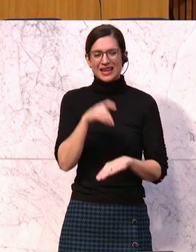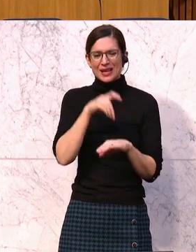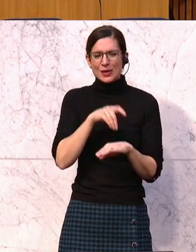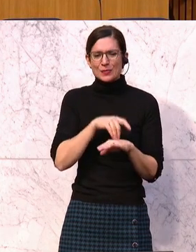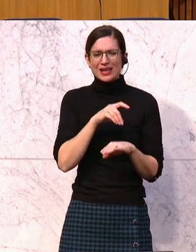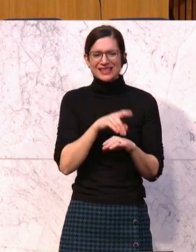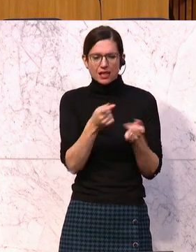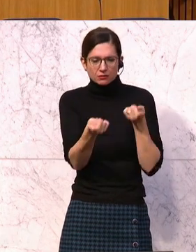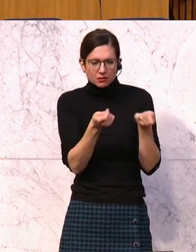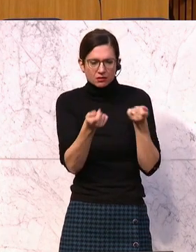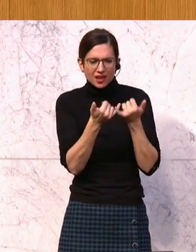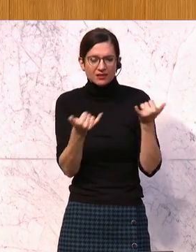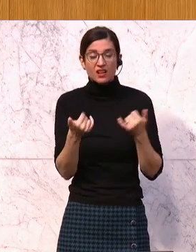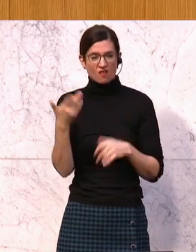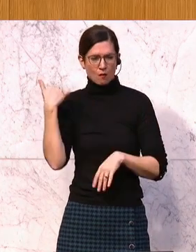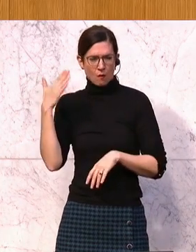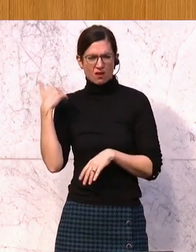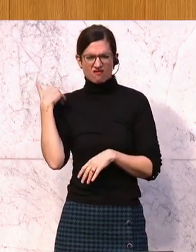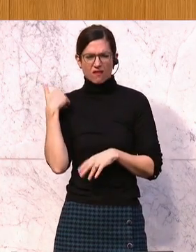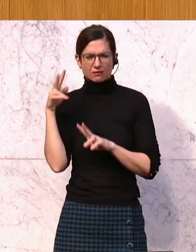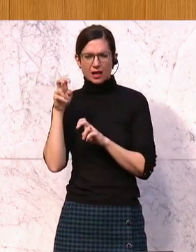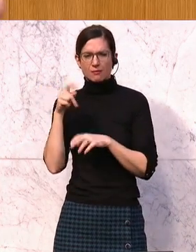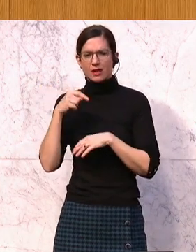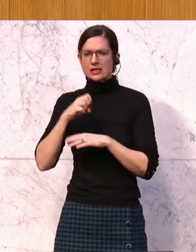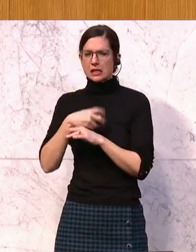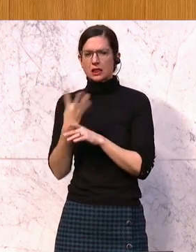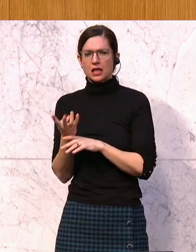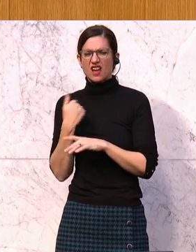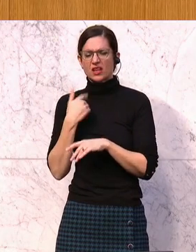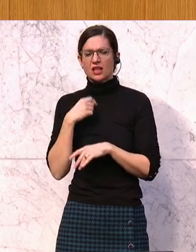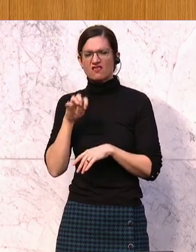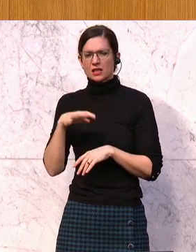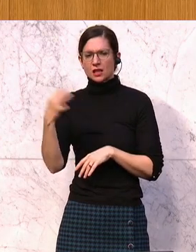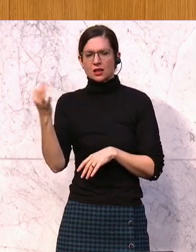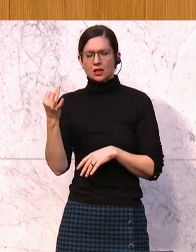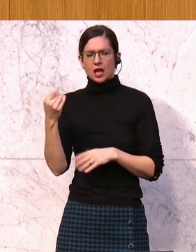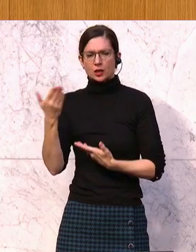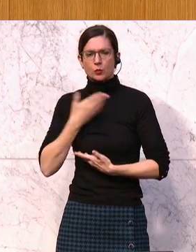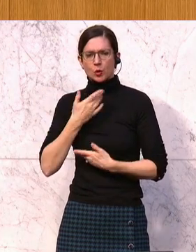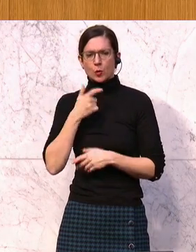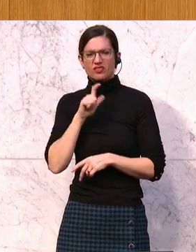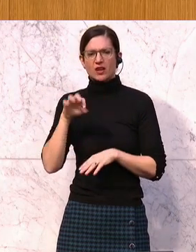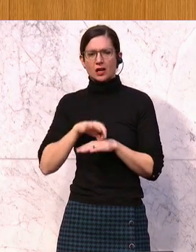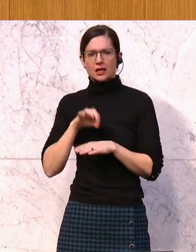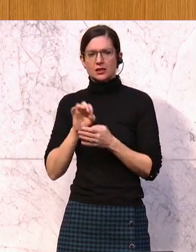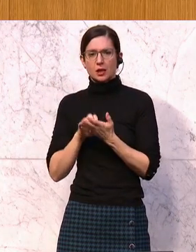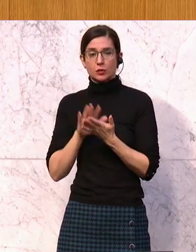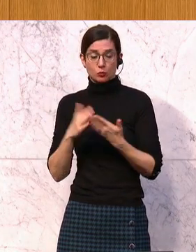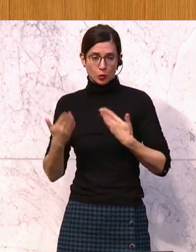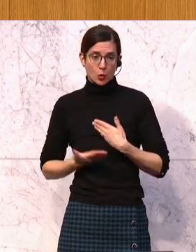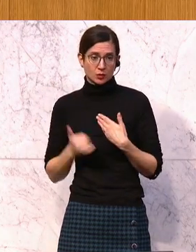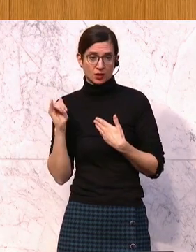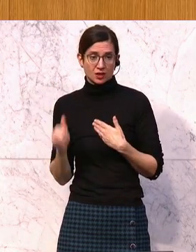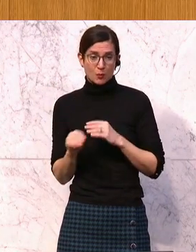Patientenlenkung ist ein Thema, und wenn vorher genannt worden ist, in Skandinavien kriegt man innerhalb von 14 Tagen einen Facharzttermin. Ja, kriegt man.